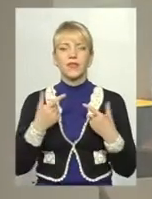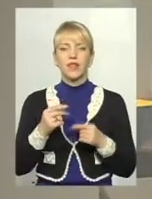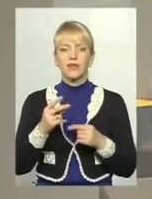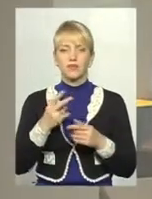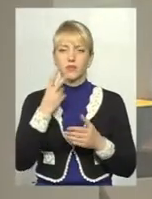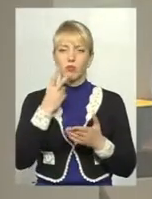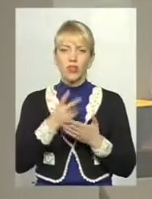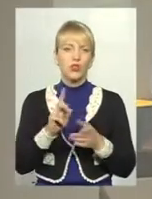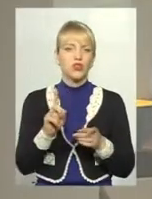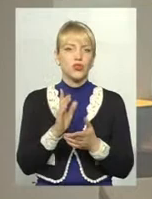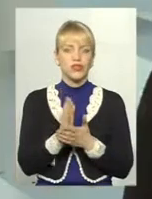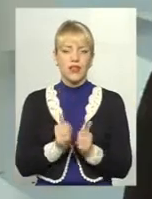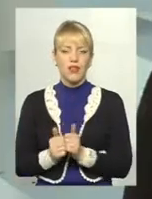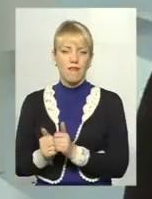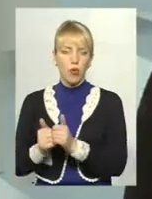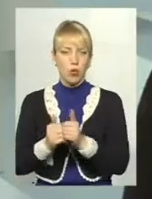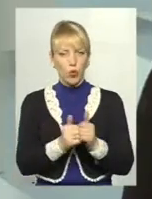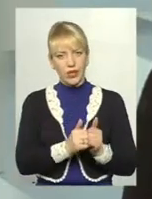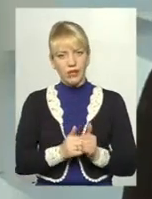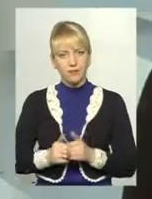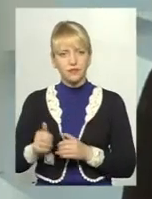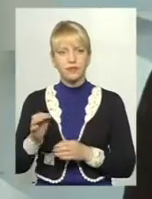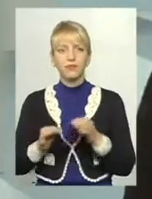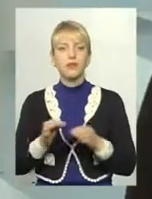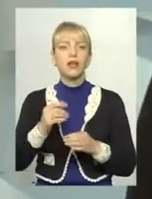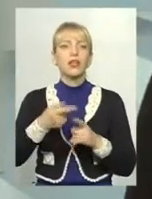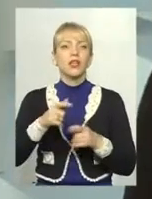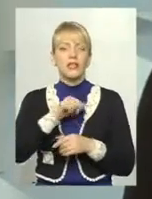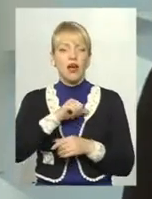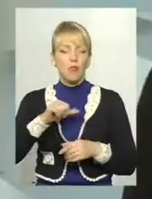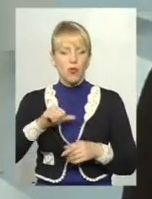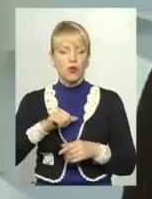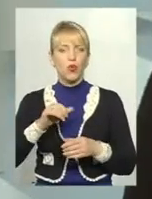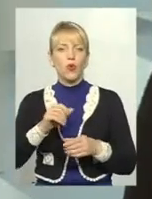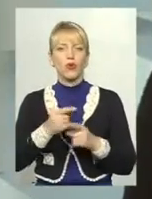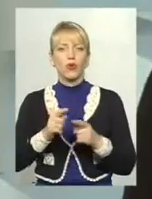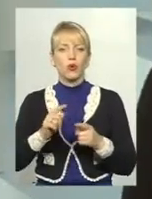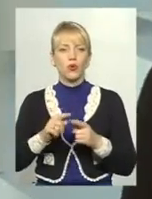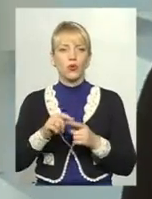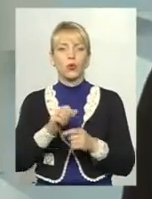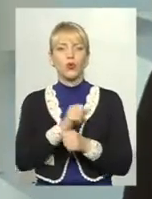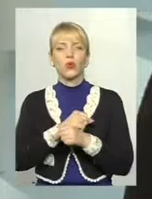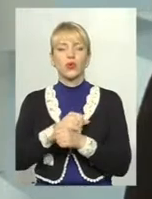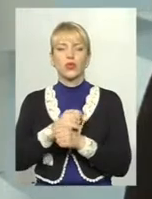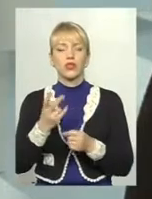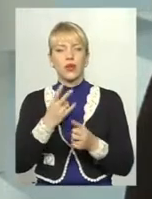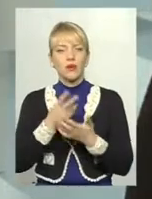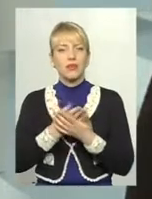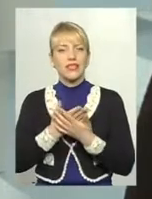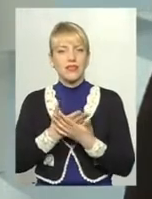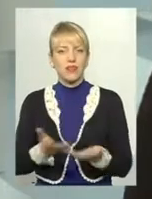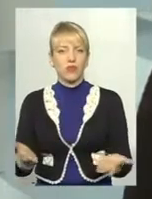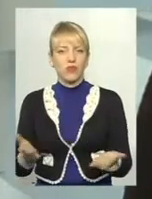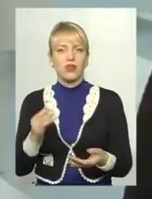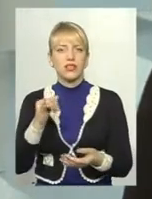побачити, що є навкруги самого курорту, і їм обов'язково це потрібно презентувати. Тому увага також буде